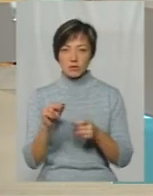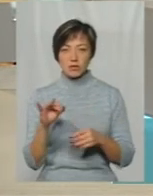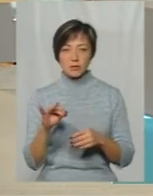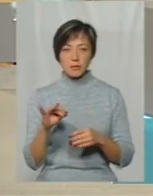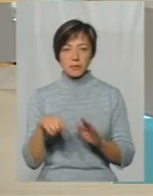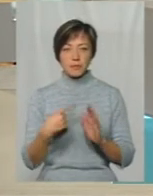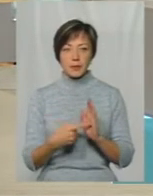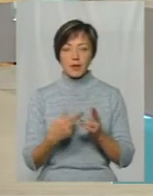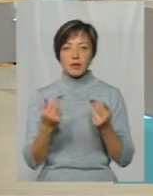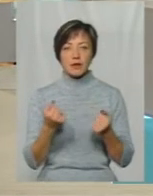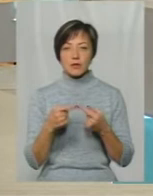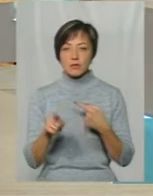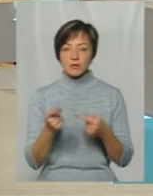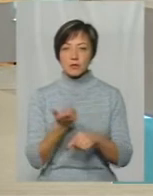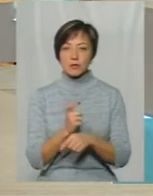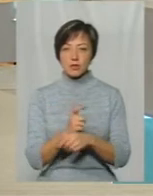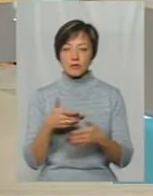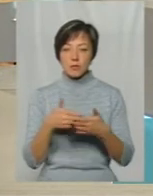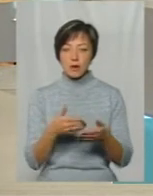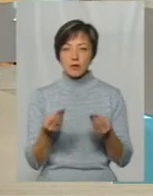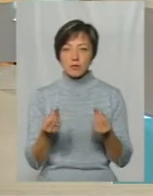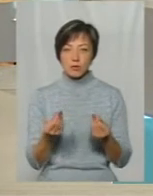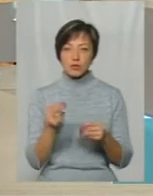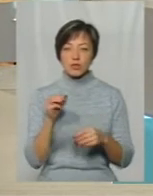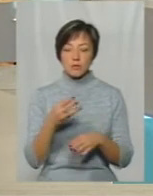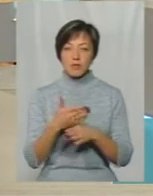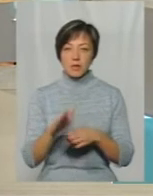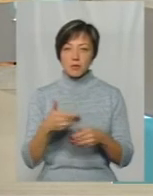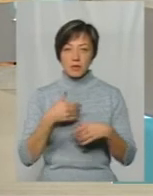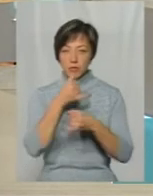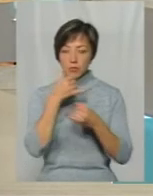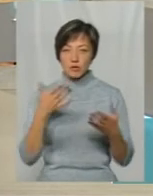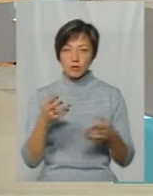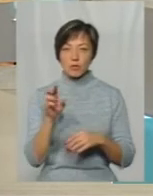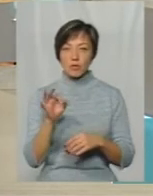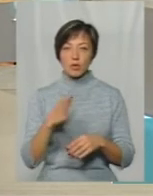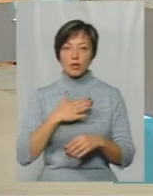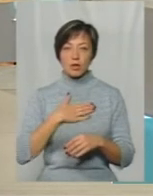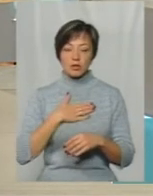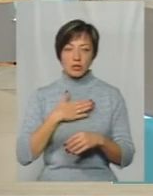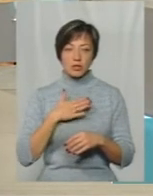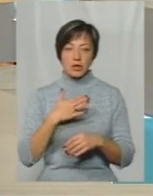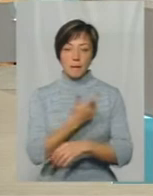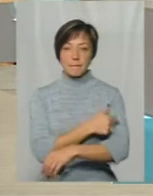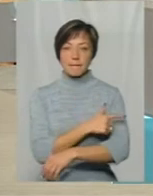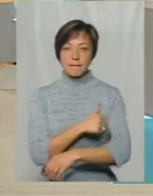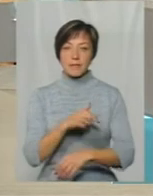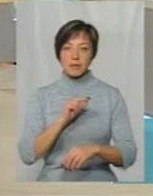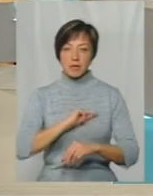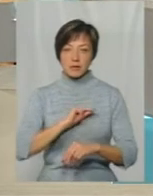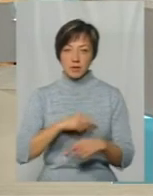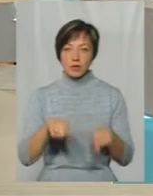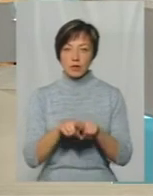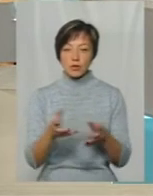взагалі, то так, більше, ніж виділяється ми не можемо, тому що наші медпрацівники теж